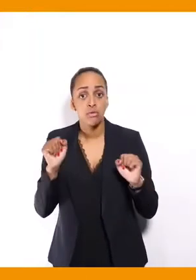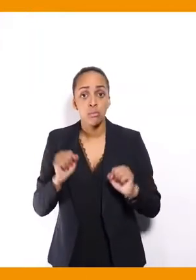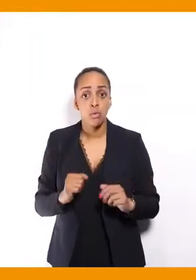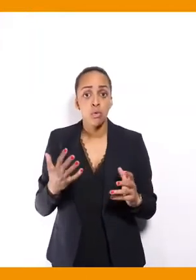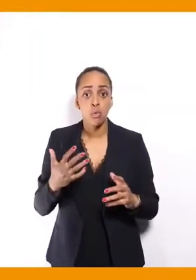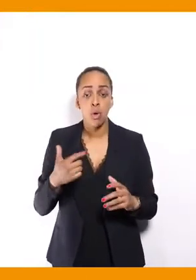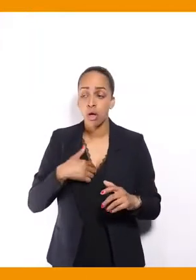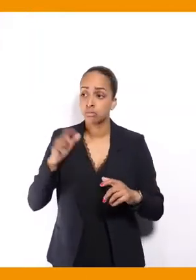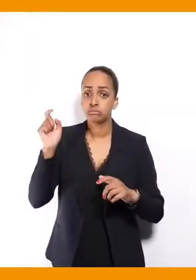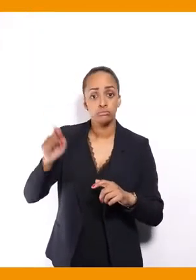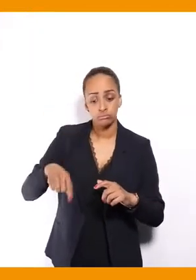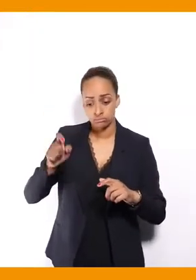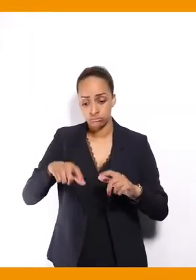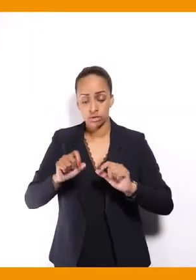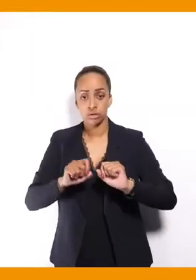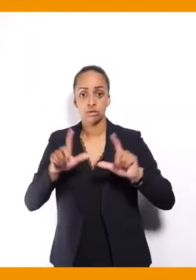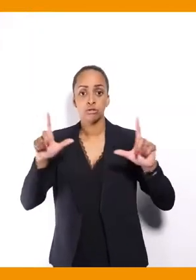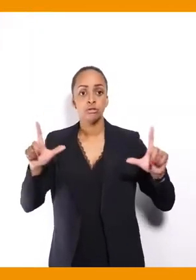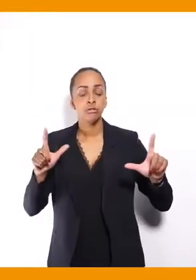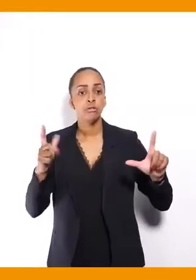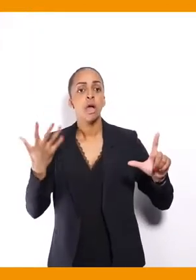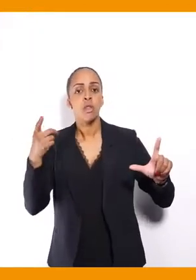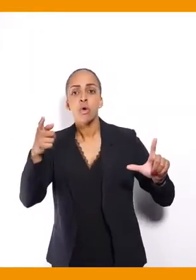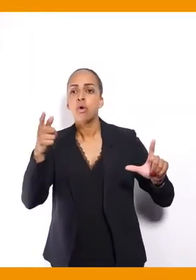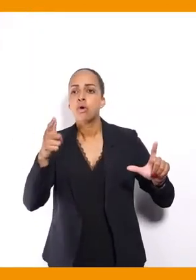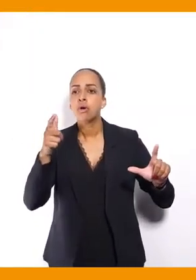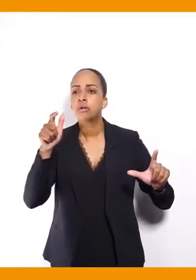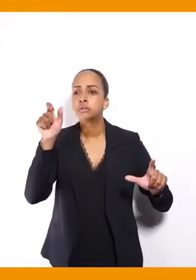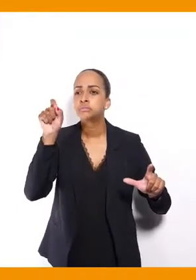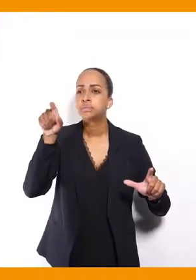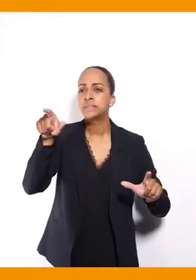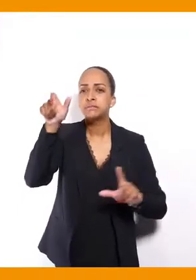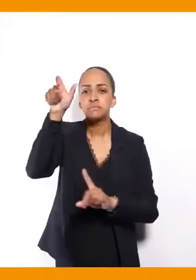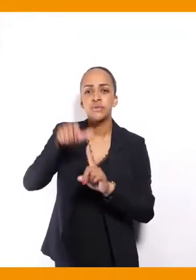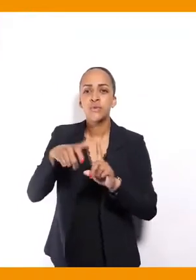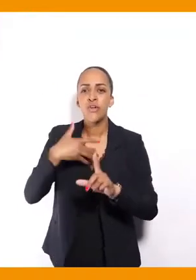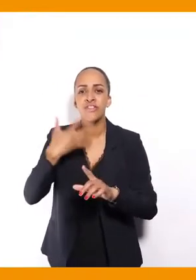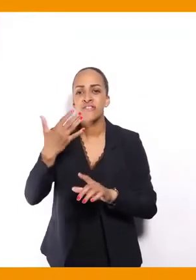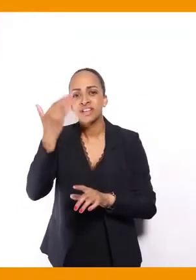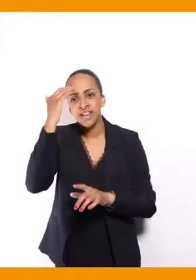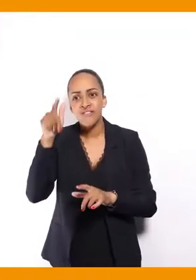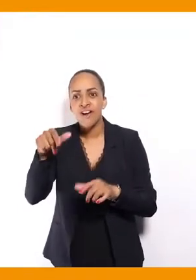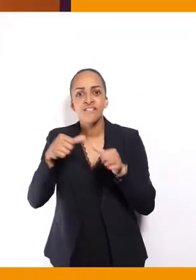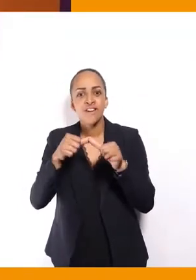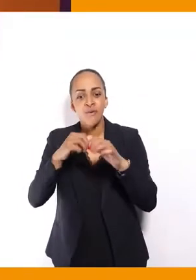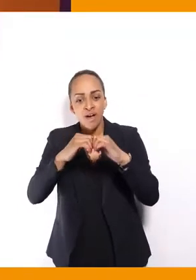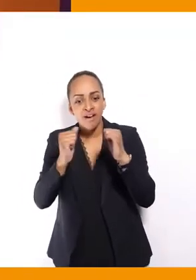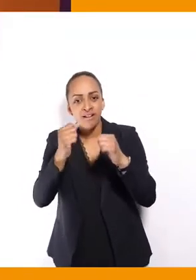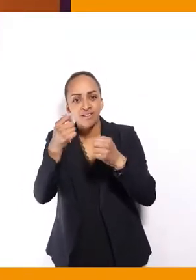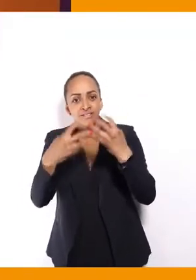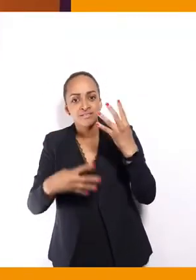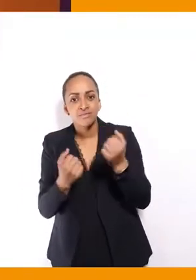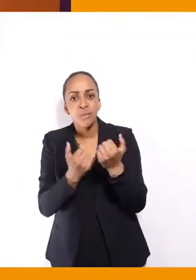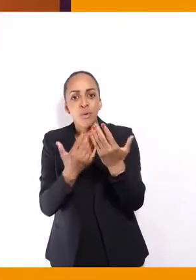trouver ce qui est prévu par la candidate ou le candidat, pour qu'ils sachent où aller trouver les informations, soit les meetings